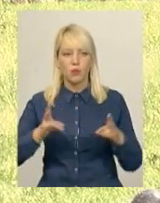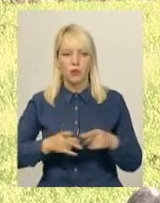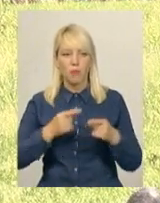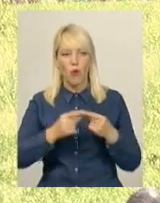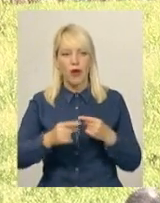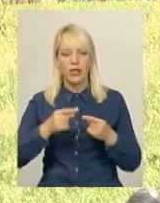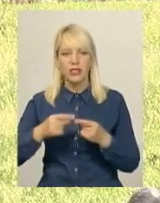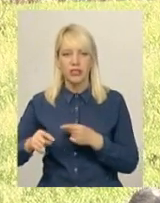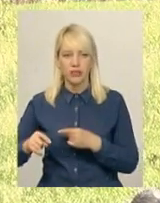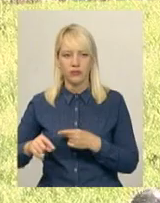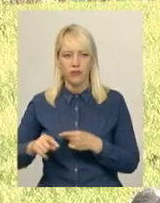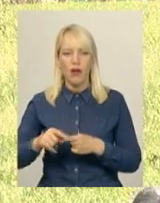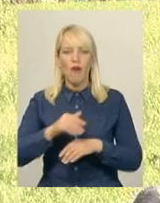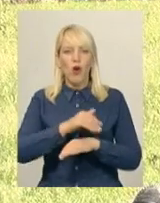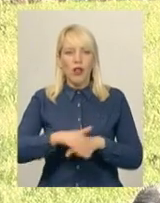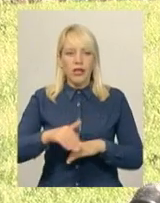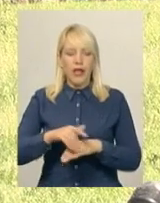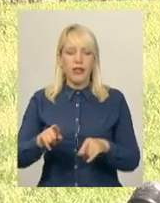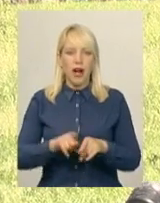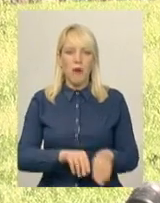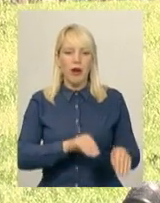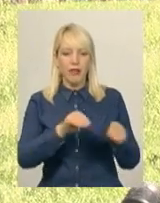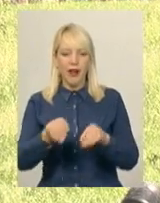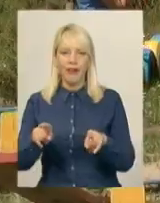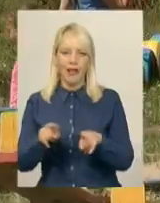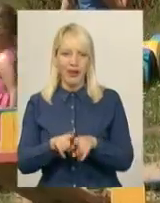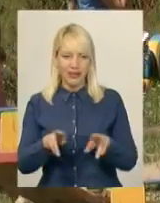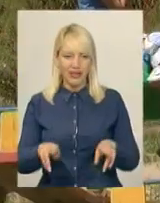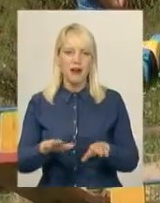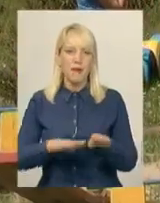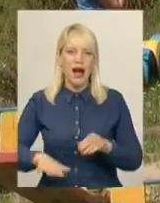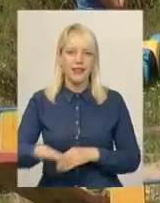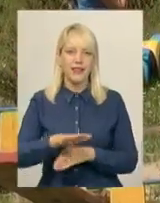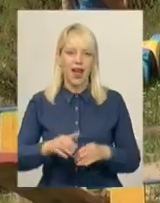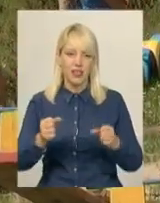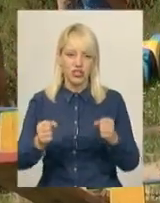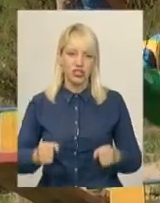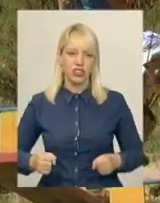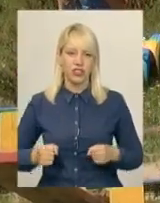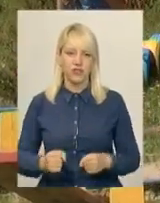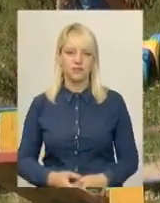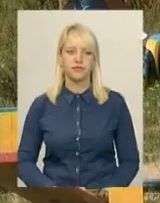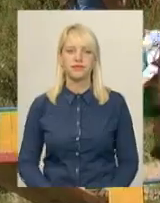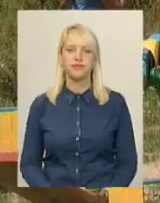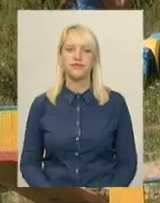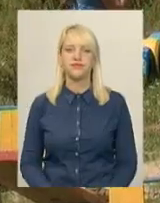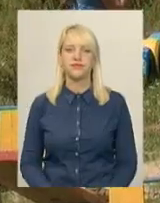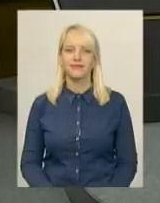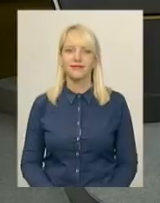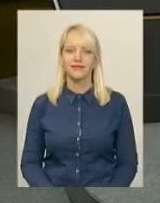вулицях поставити дані майданчики». Дарина Денисенко, Віктор Кривий, Новини, Поділя, Центр.